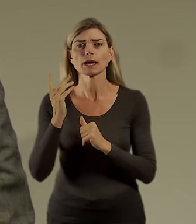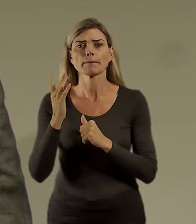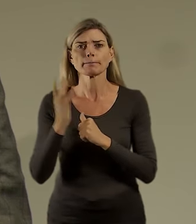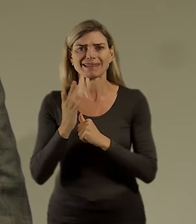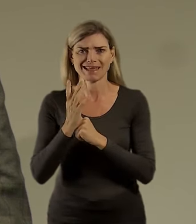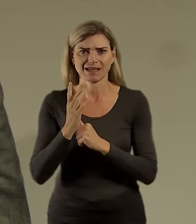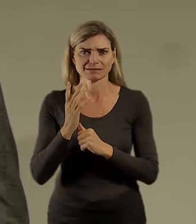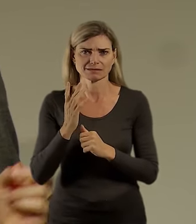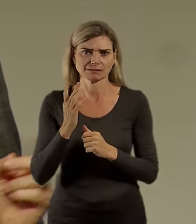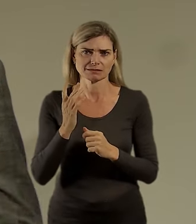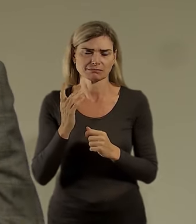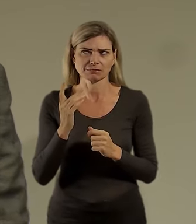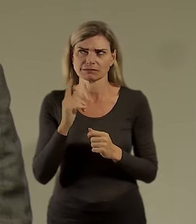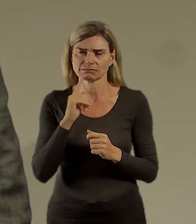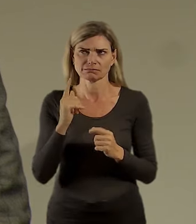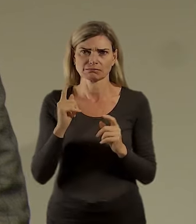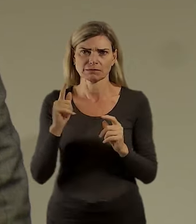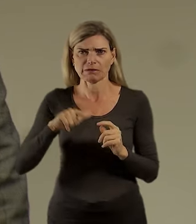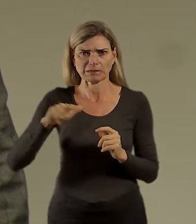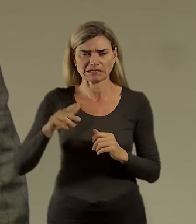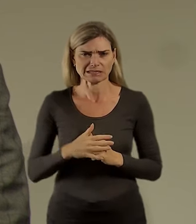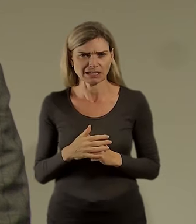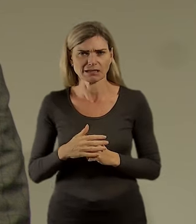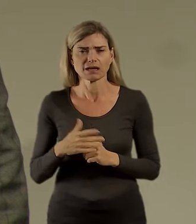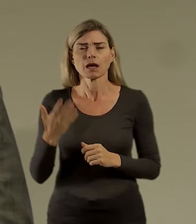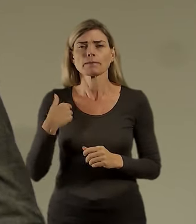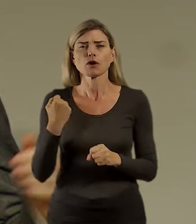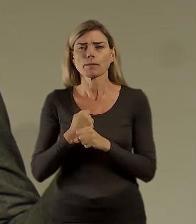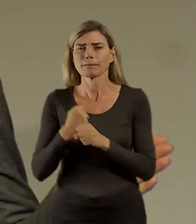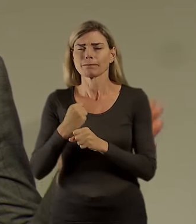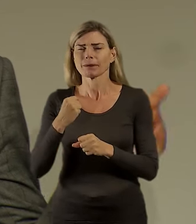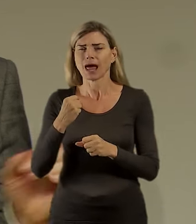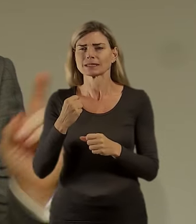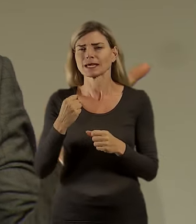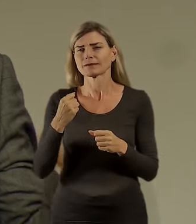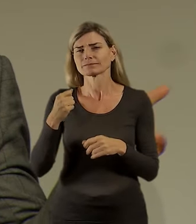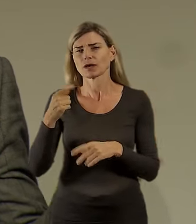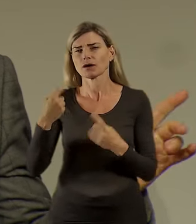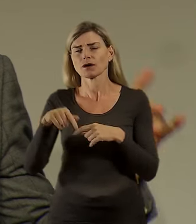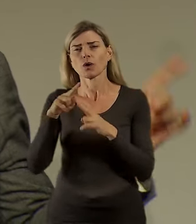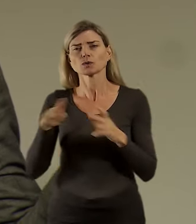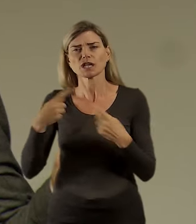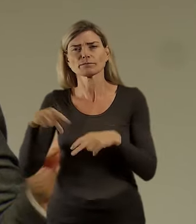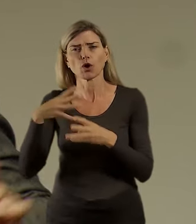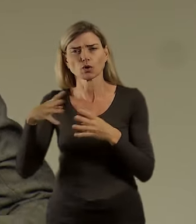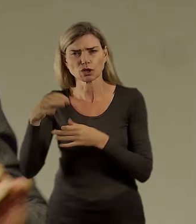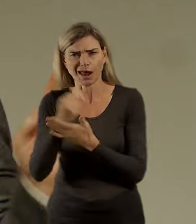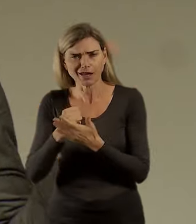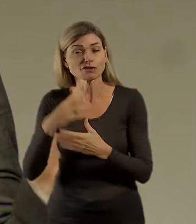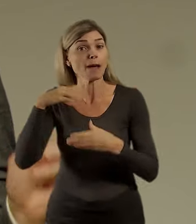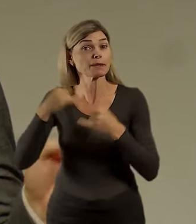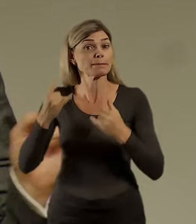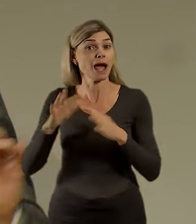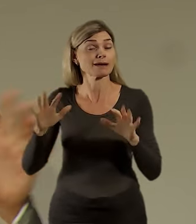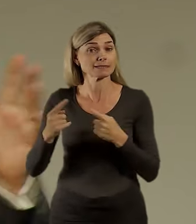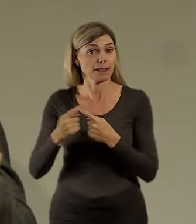10 a pracoval jsem ve státním ústavu pro kontrolu léčiv. Díky tomu vím, že ve skutečnosti ten ministr, co ho myslel Petr,